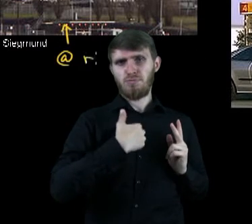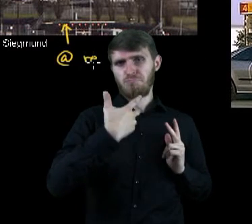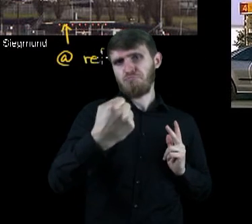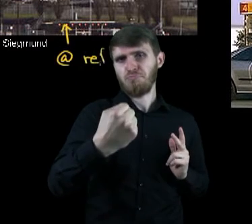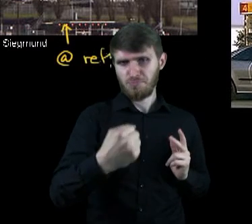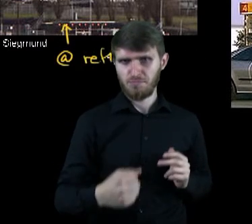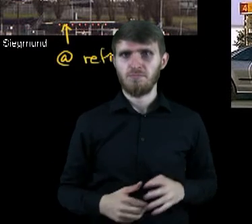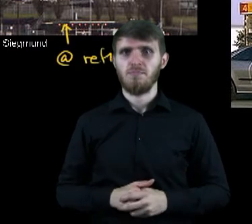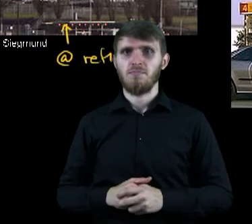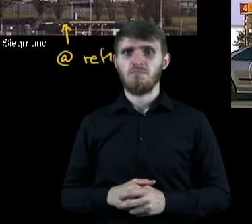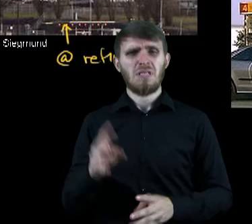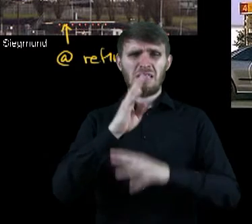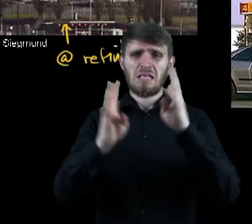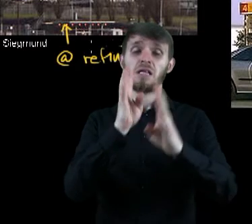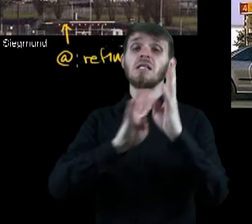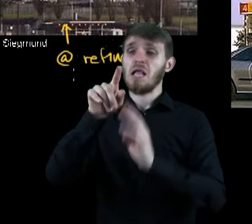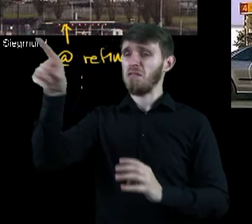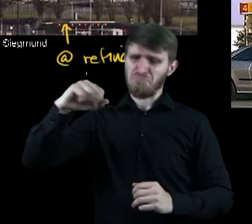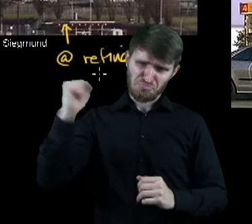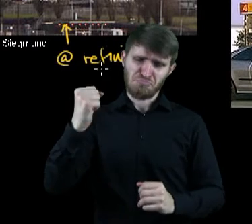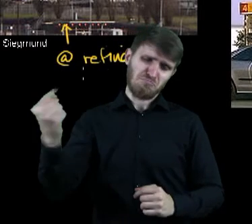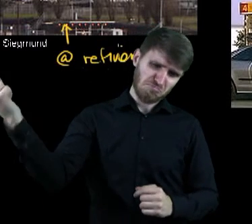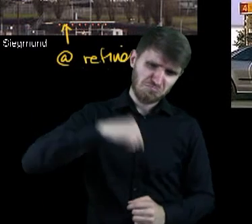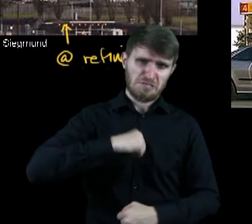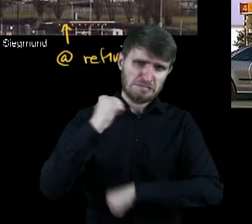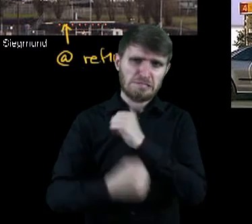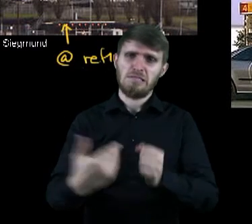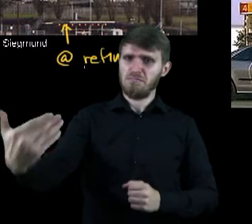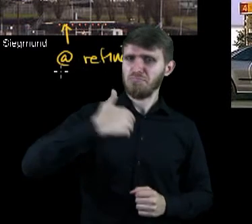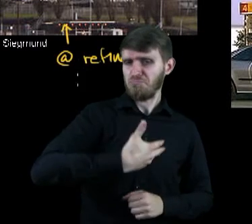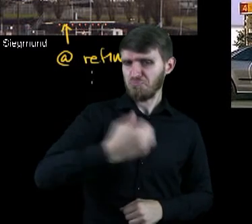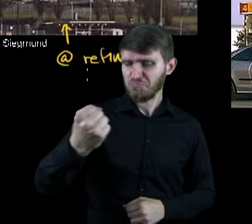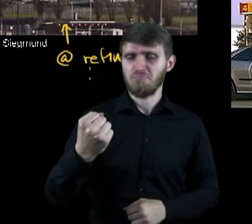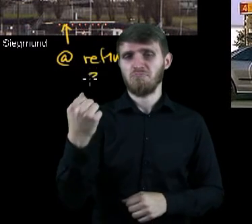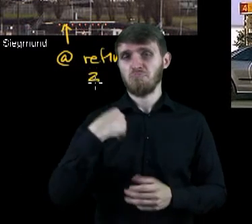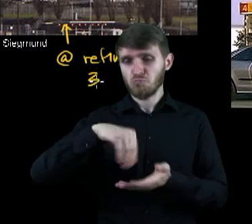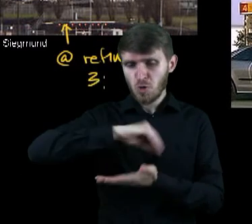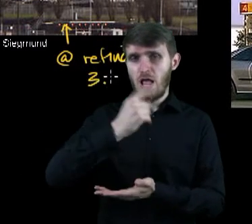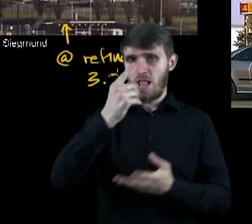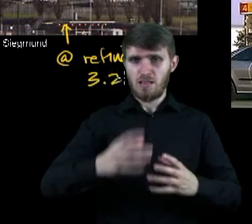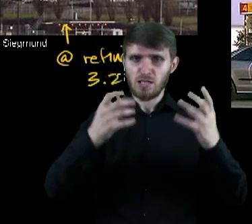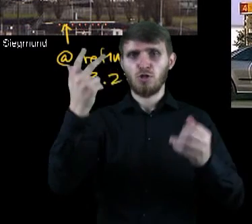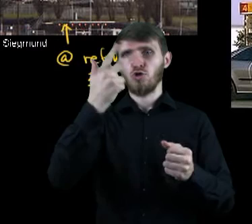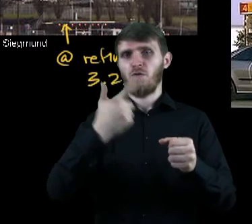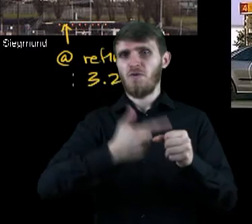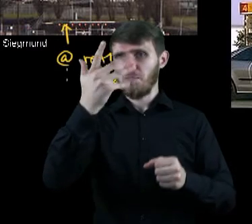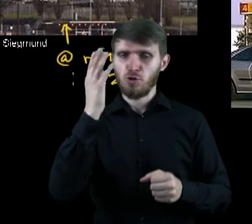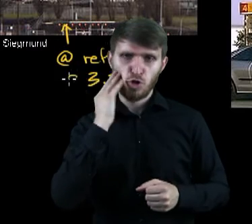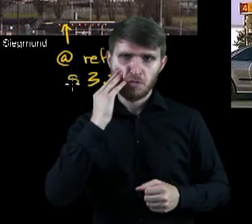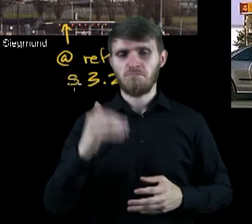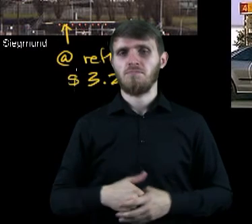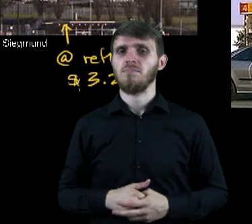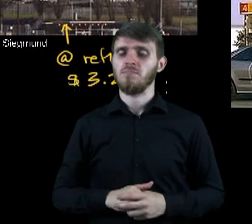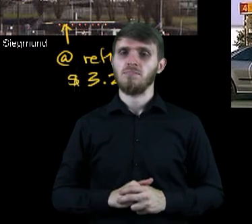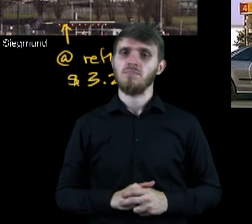na miejscu w rafinerii. Klienci są gotowi zapłacić… Przewoźnicy są gotowi